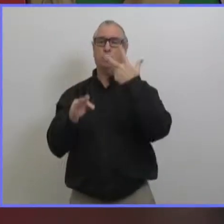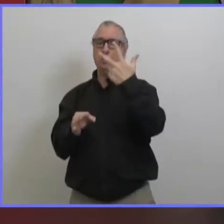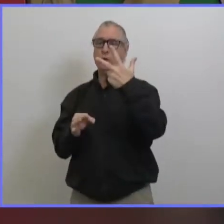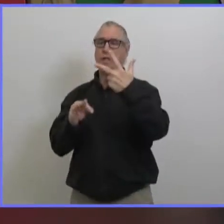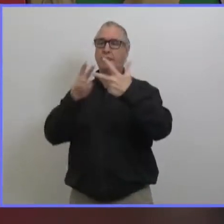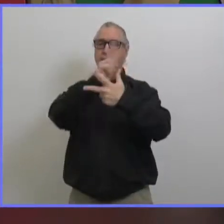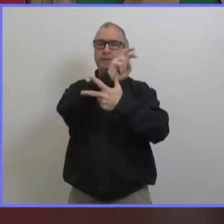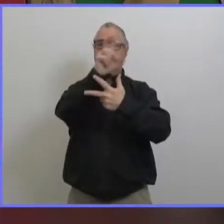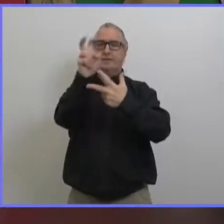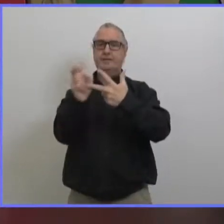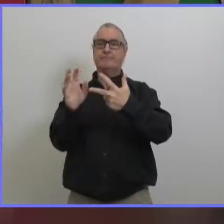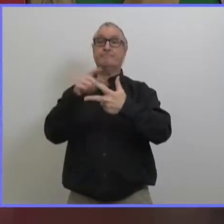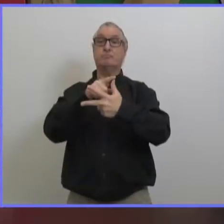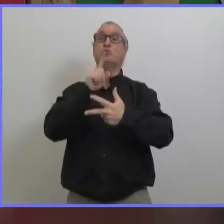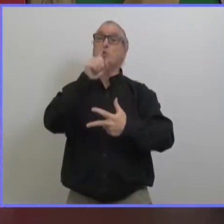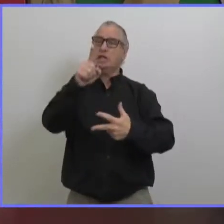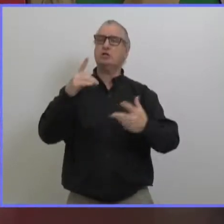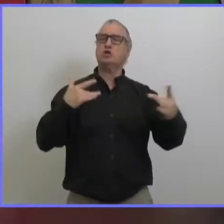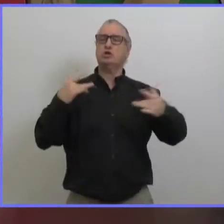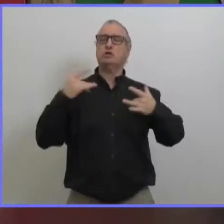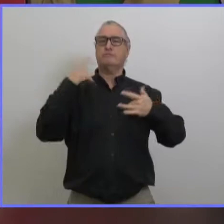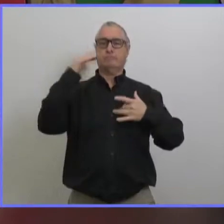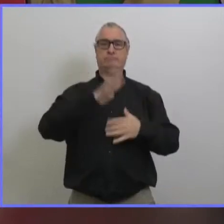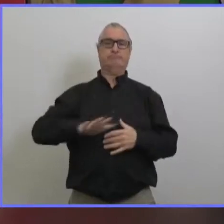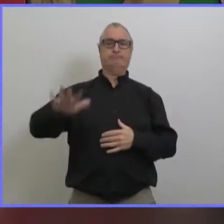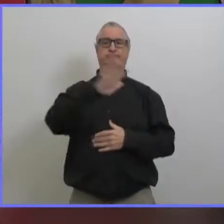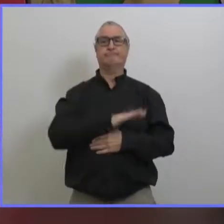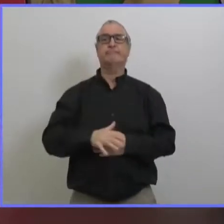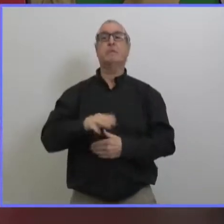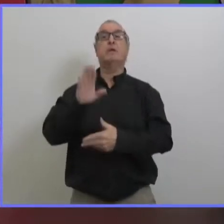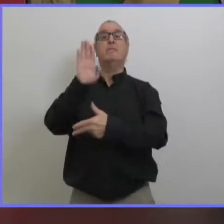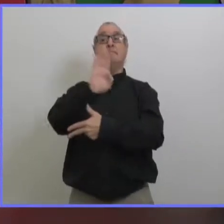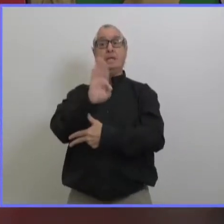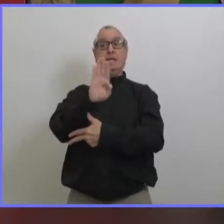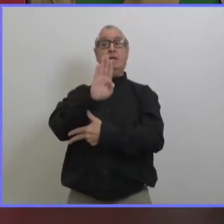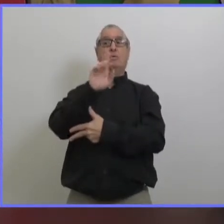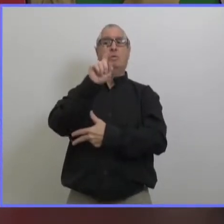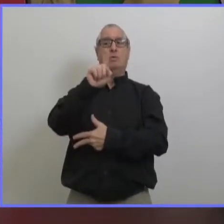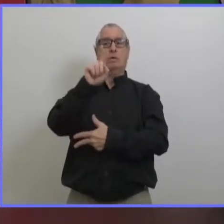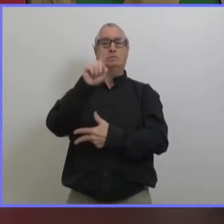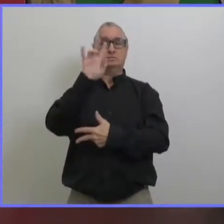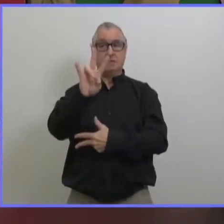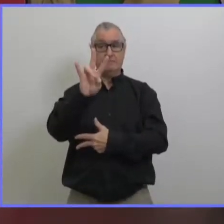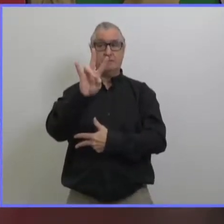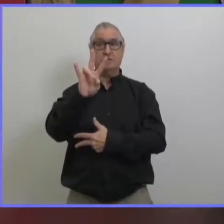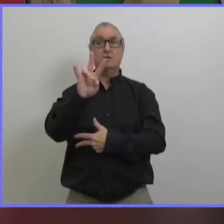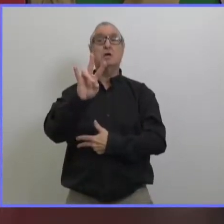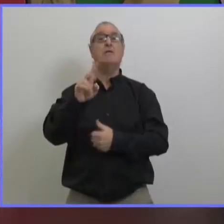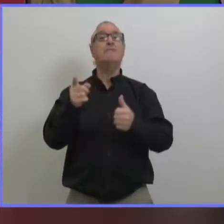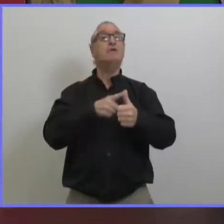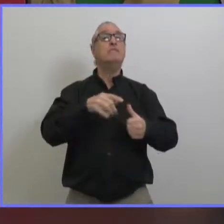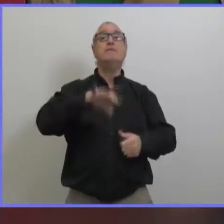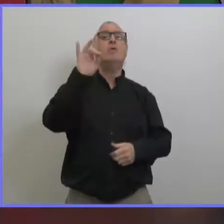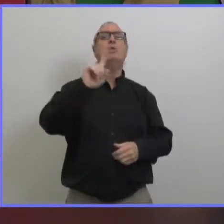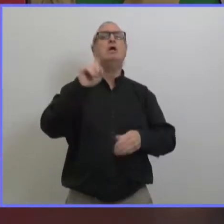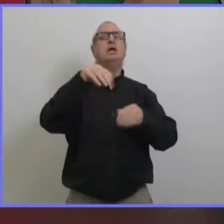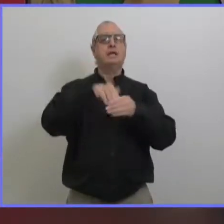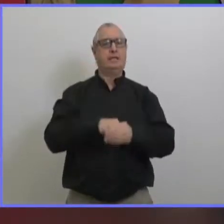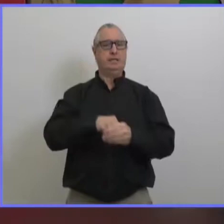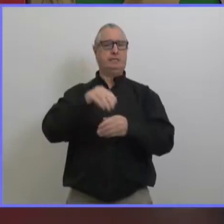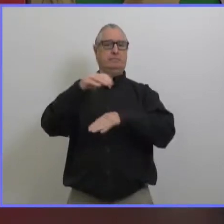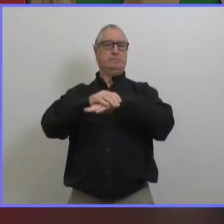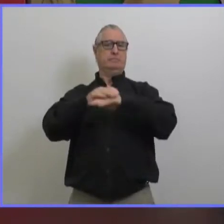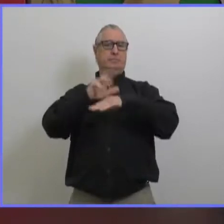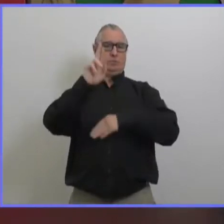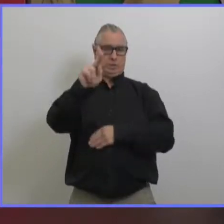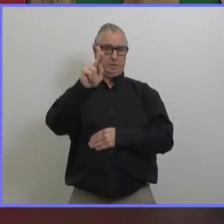préoccupants principaux pour le virus qui cause la copie 19 le variant b1 1 7 qui a été identifié initialement au royaume